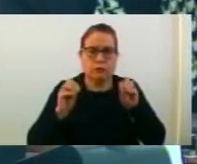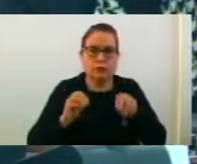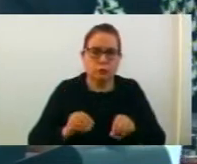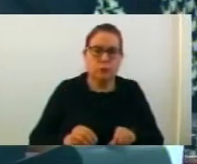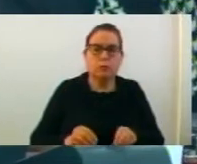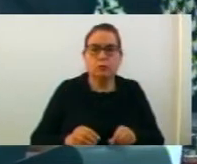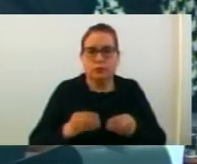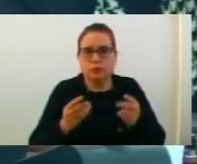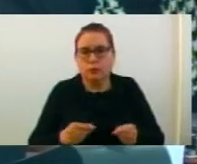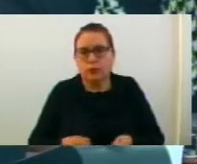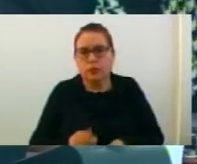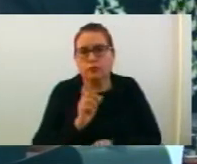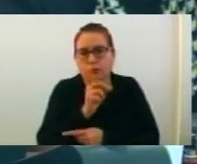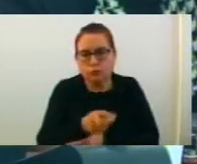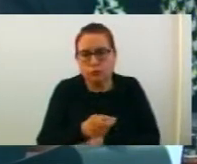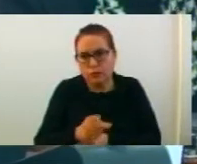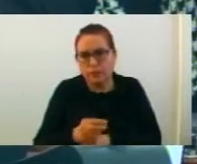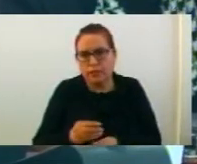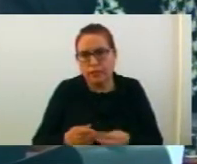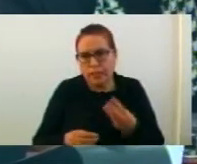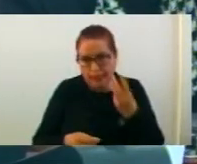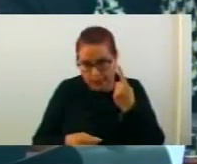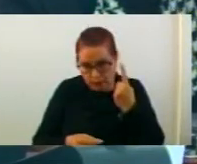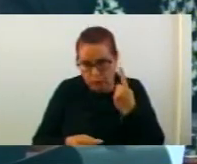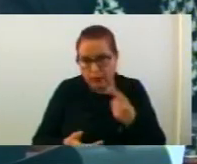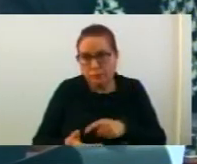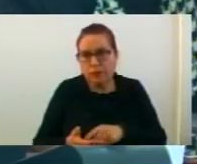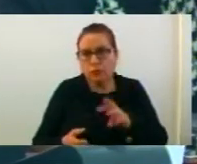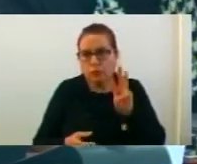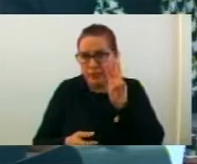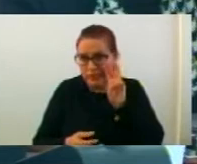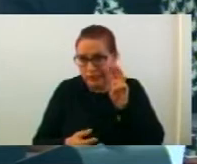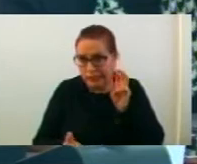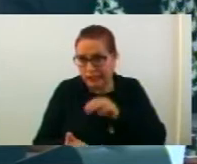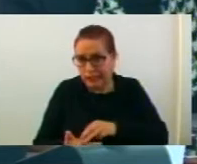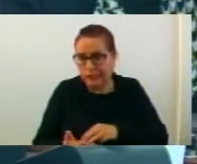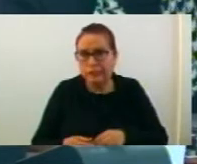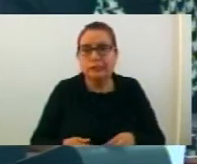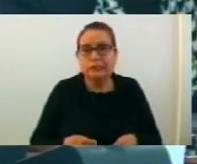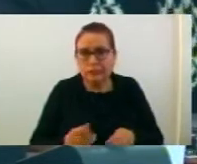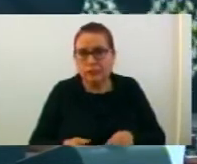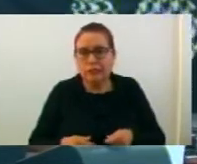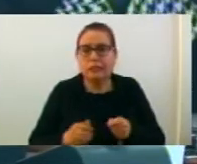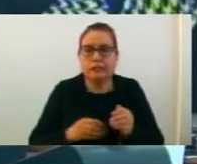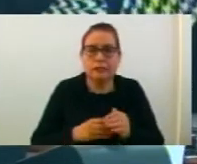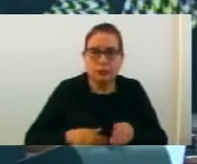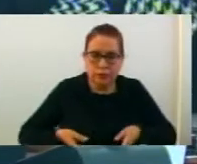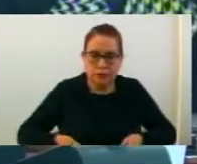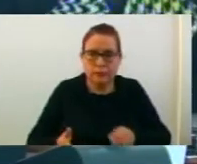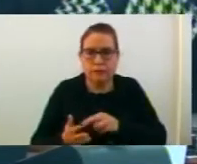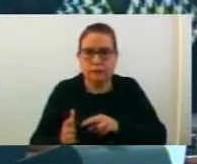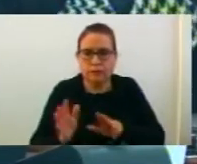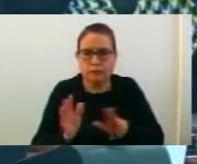предлога да донесе одлука за доделување еднократна парична помош за новороденче на подрачијата на Обштина Струмица во 2018